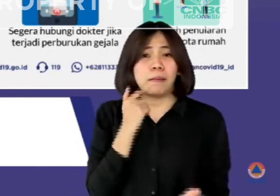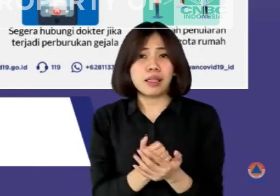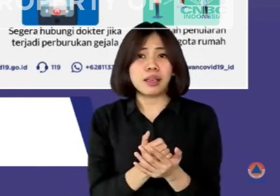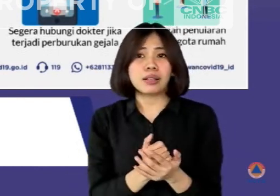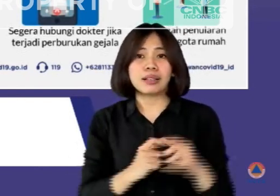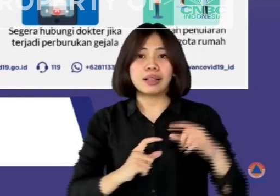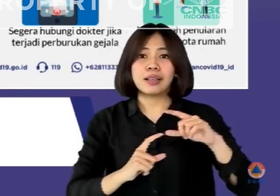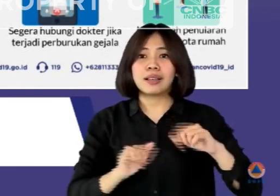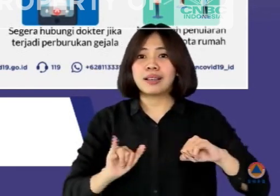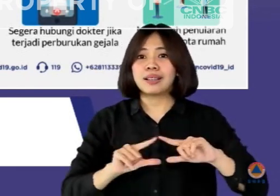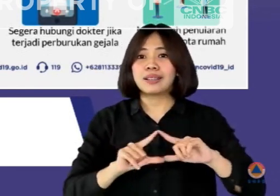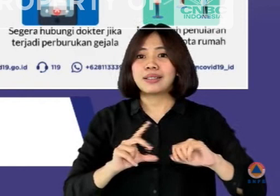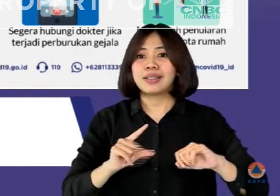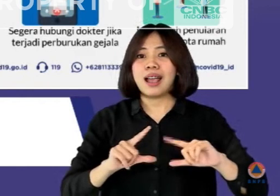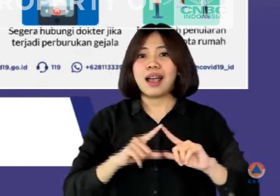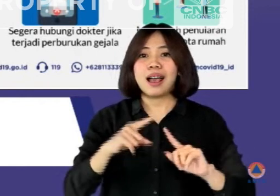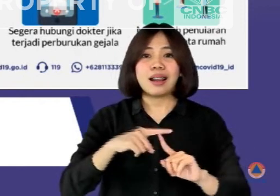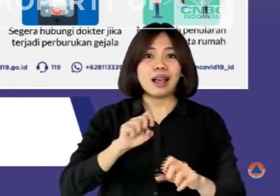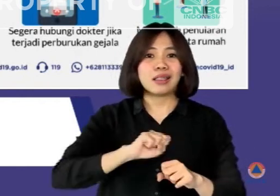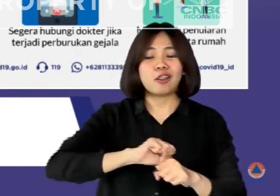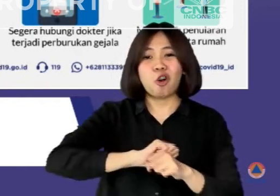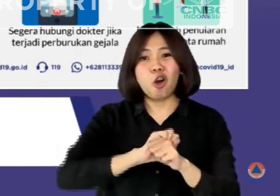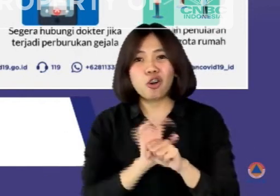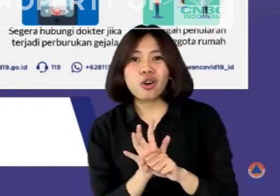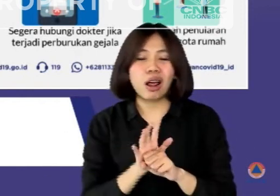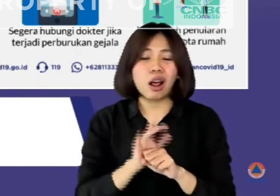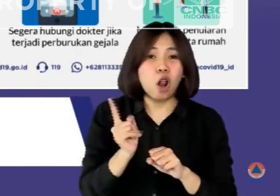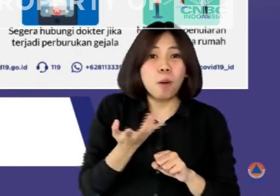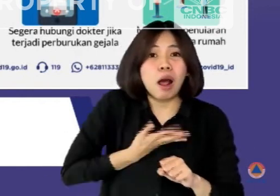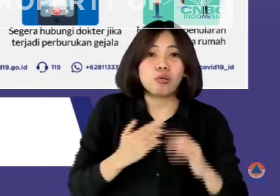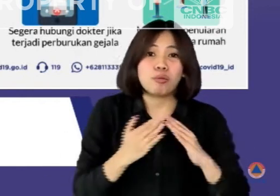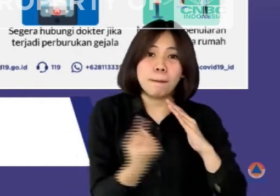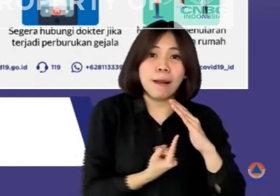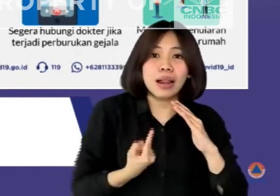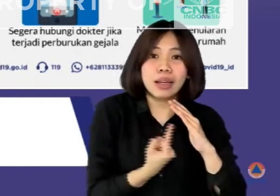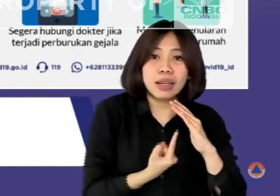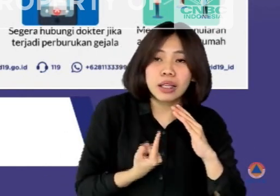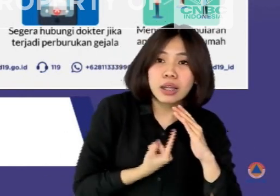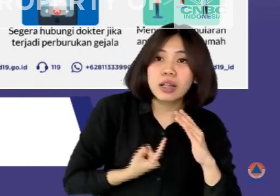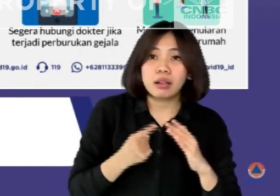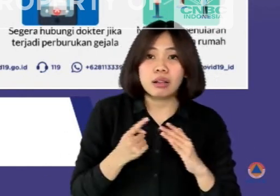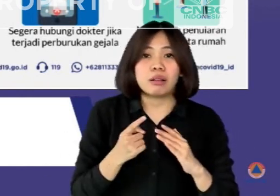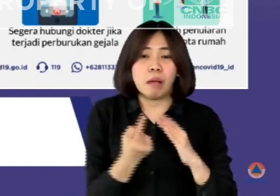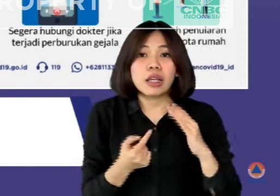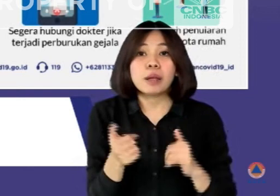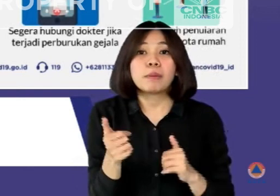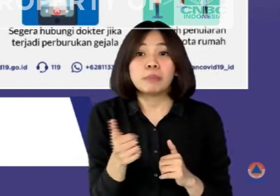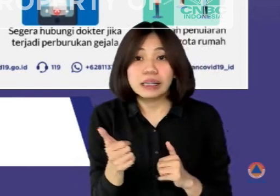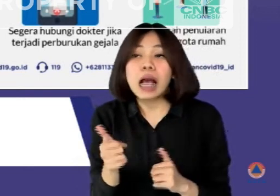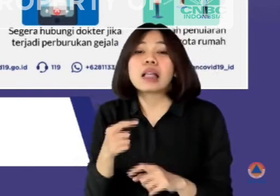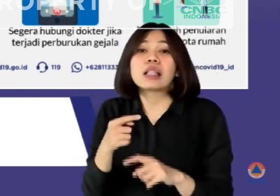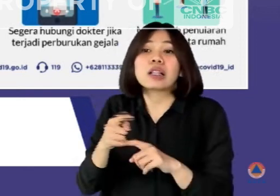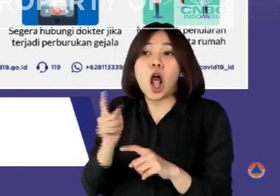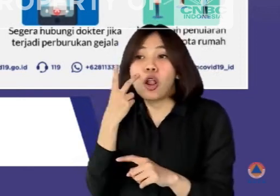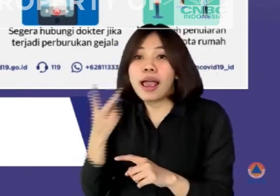bahwa syarat kasus positif yang dapat melakukan isolasi mandiri ialah jika tidak ada fasilitas isolasi